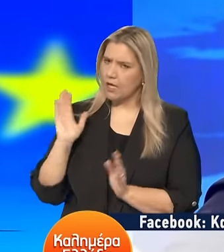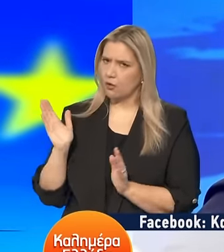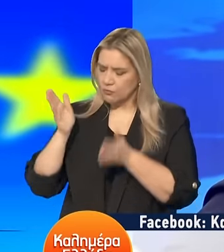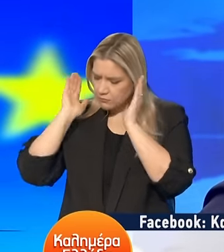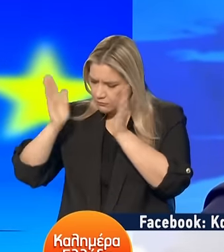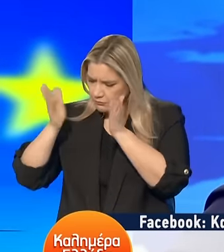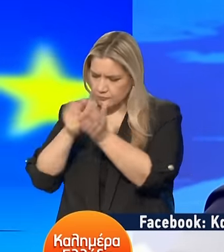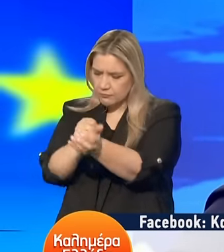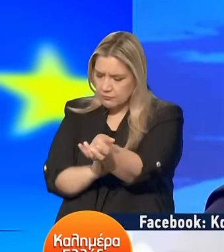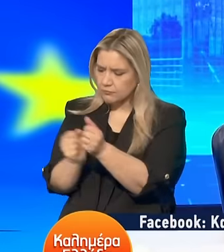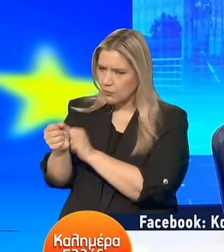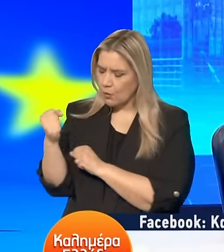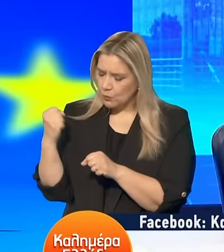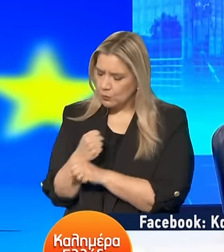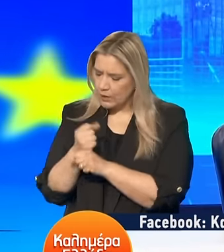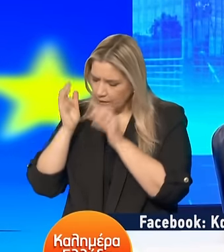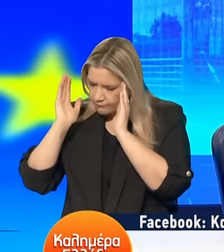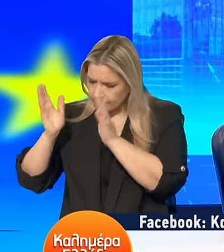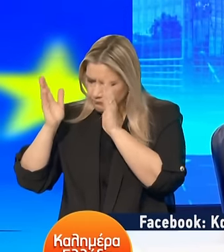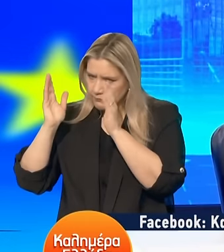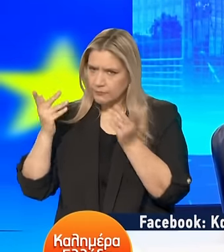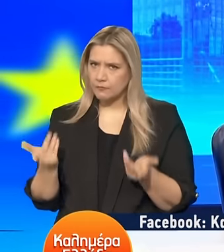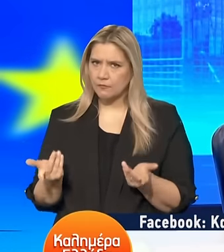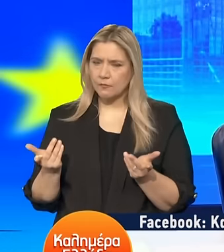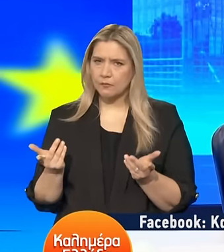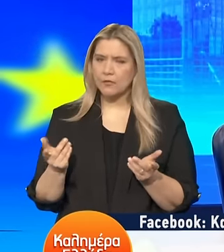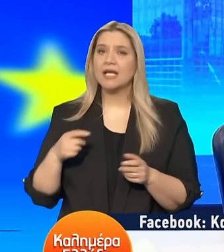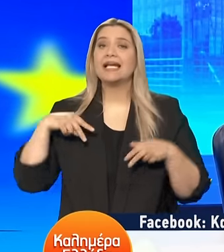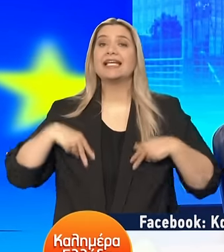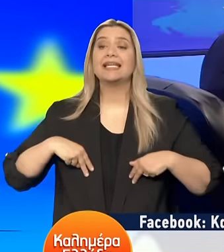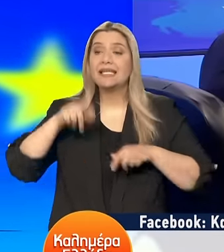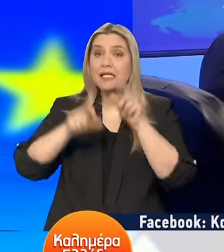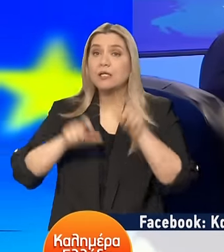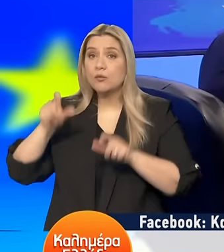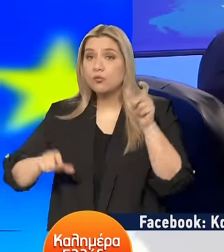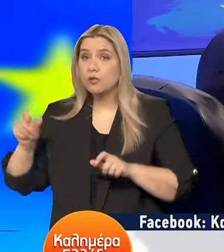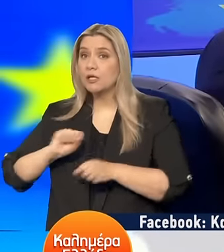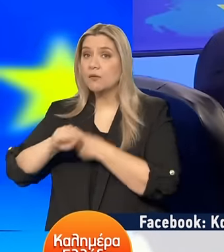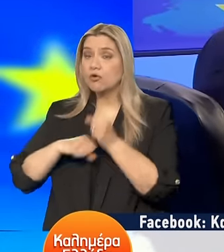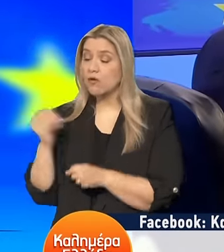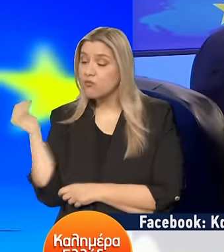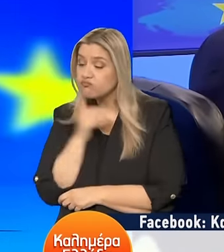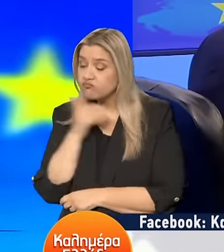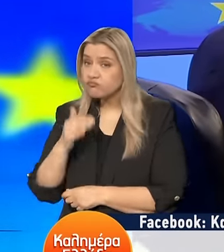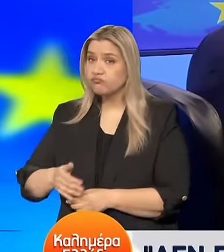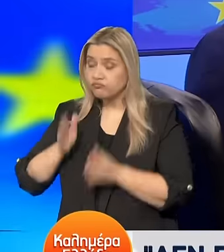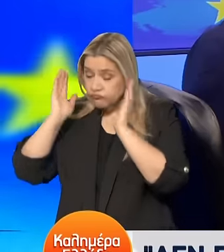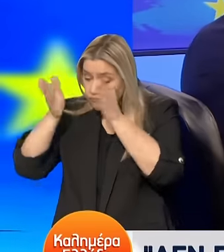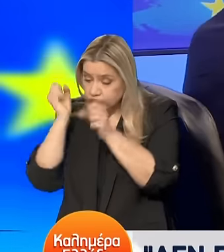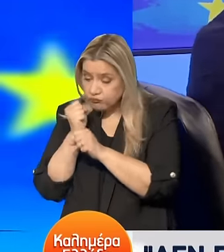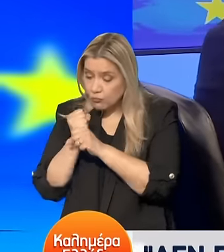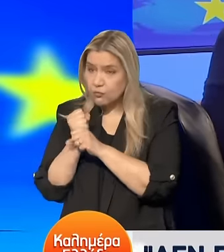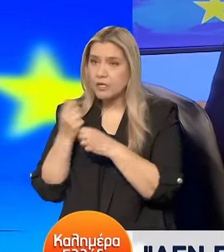Βάζω Θα έλεγα Προσπαθώ να βάλω στους υπουργούς μου Θα μας ξεκινάτε να σας ρωτήσουμε Σε ένα παππούξι